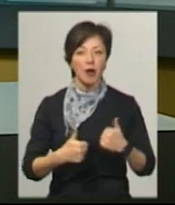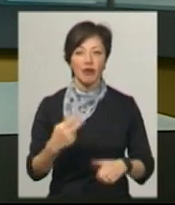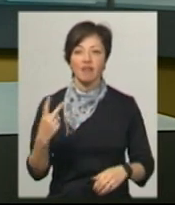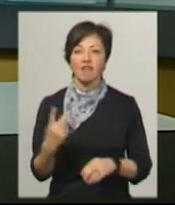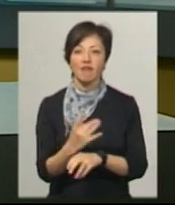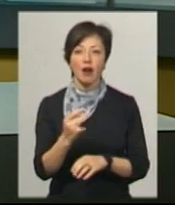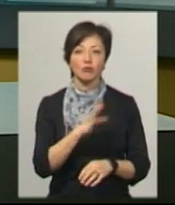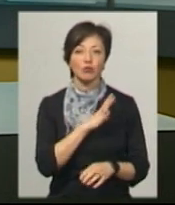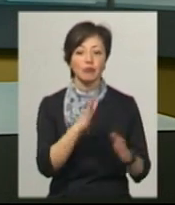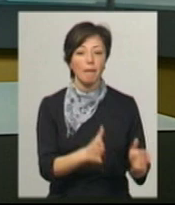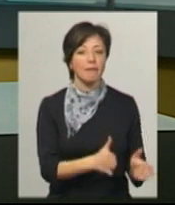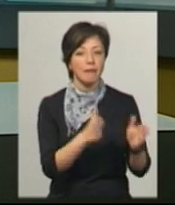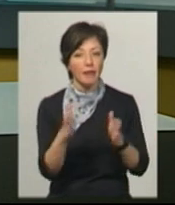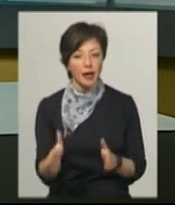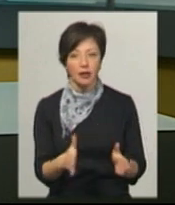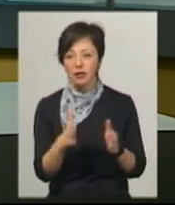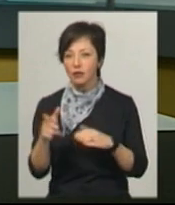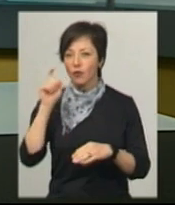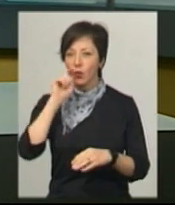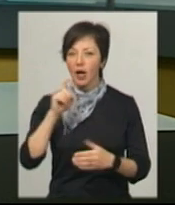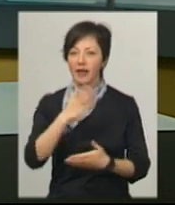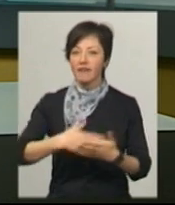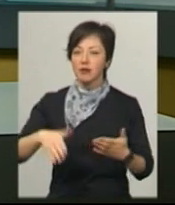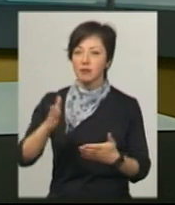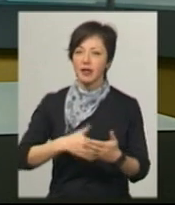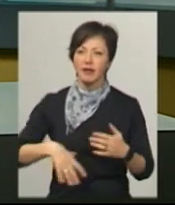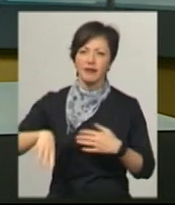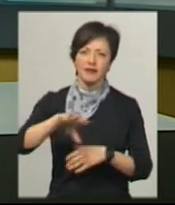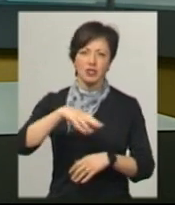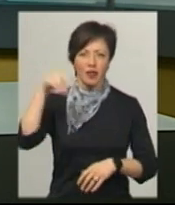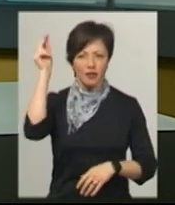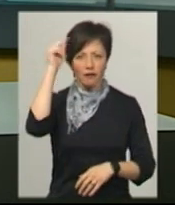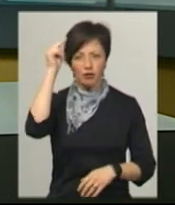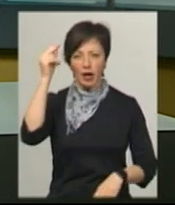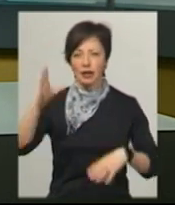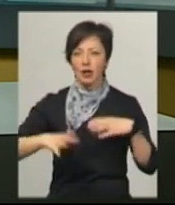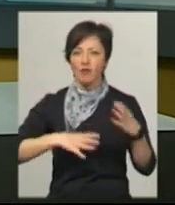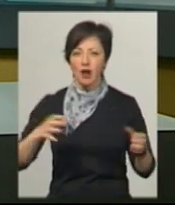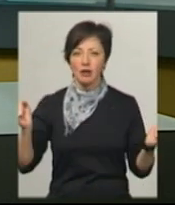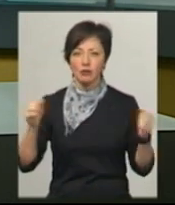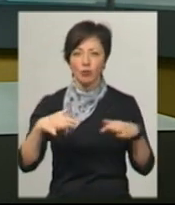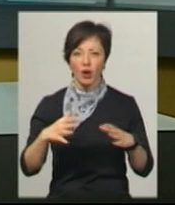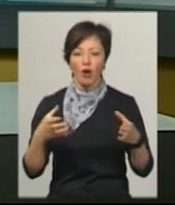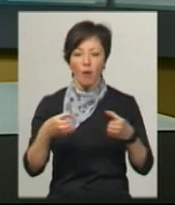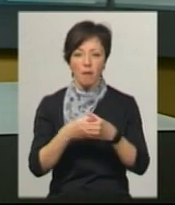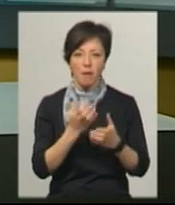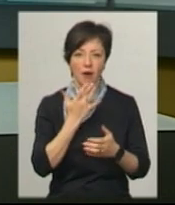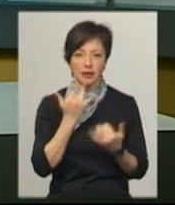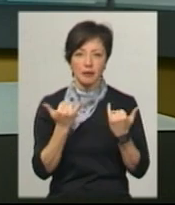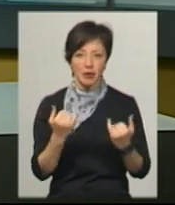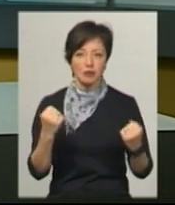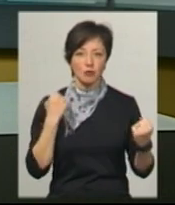двічі переносять. Додає, в Україні відмінили всі навчально-тренувальні збори для національної команди. І тепер спортсмени